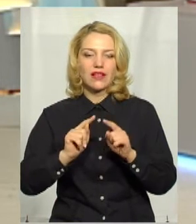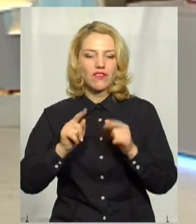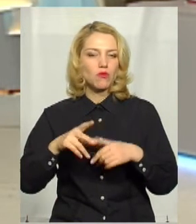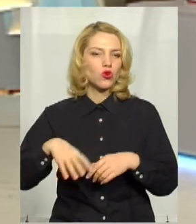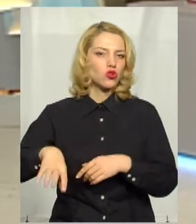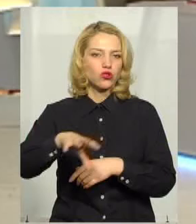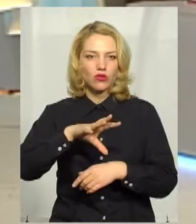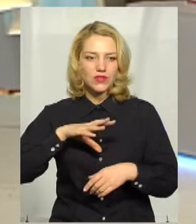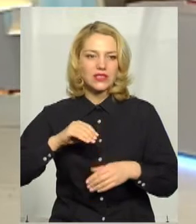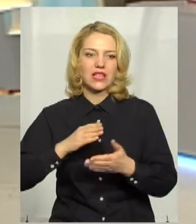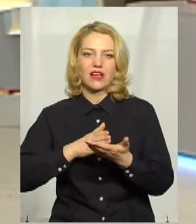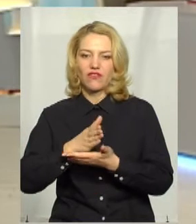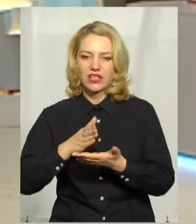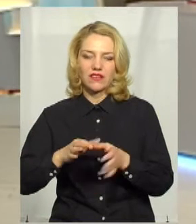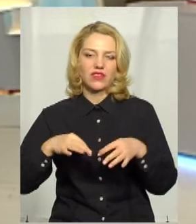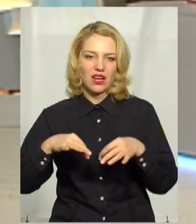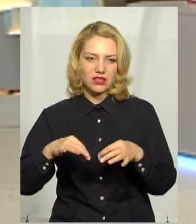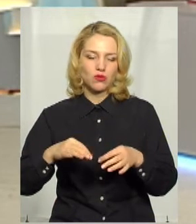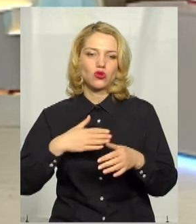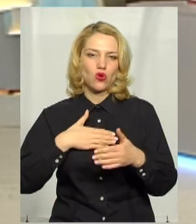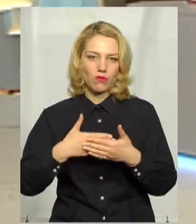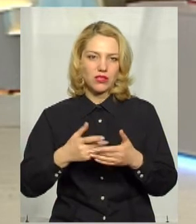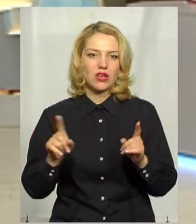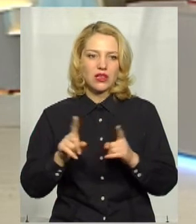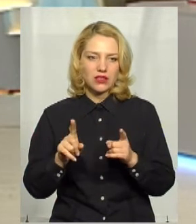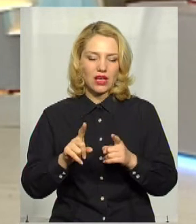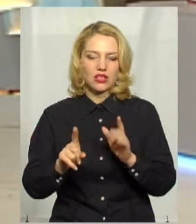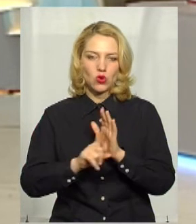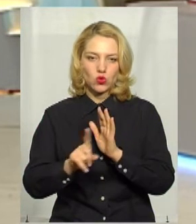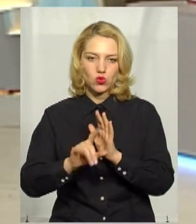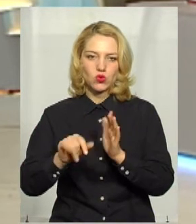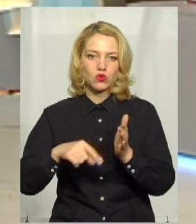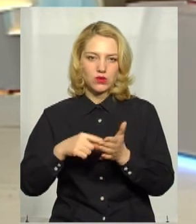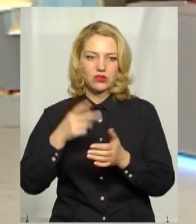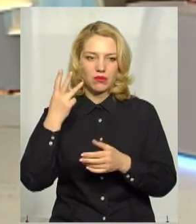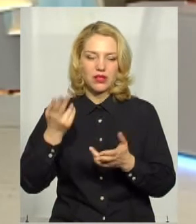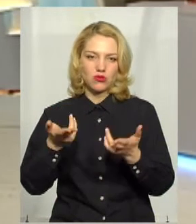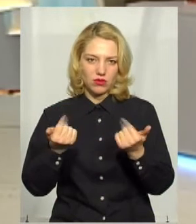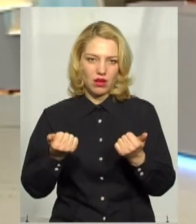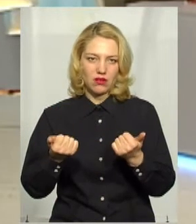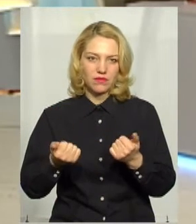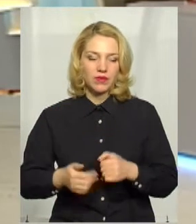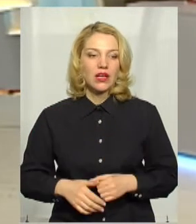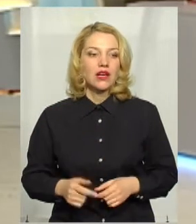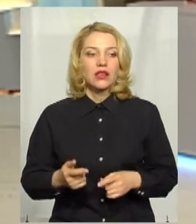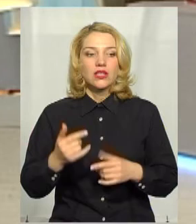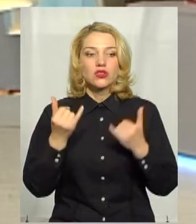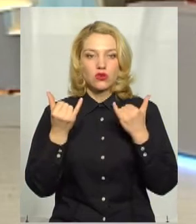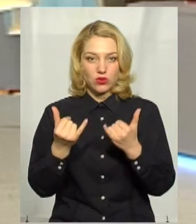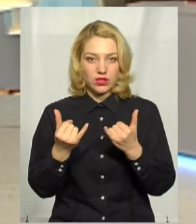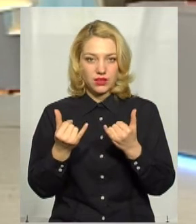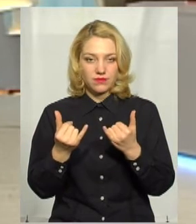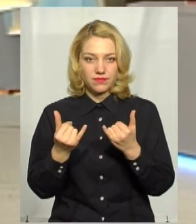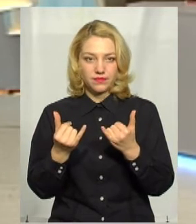до всіх видів громадського транспорту. Абсолютно до всіх видів громадського транспорту, які курсують у місті Хмельницькому. Сьогодні,